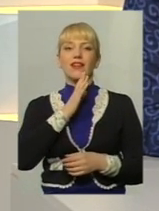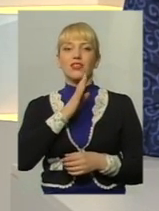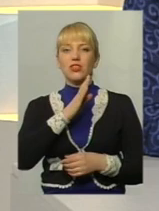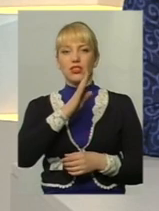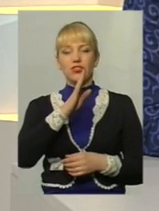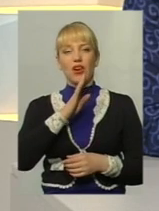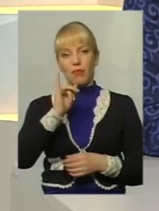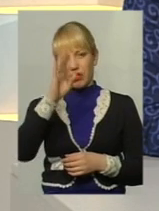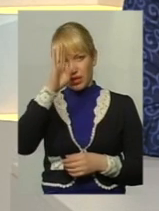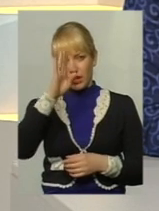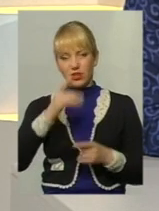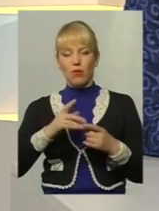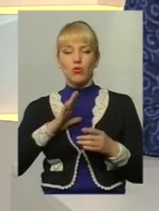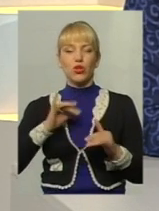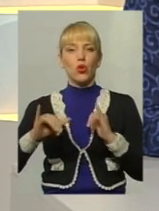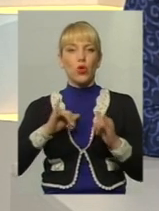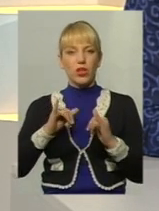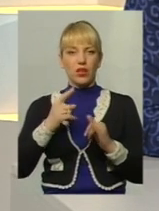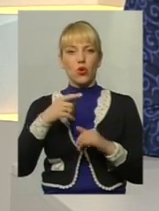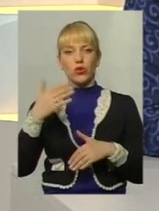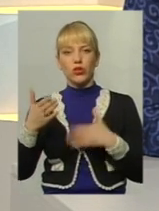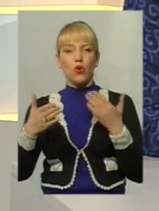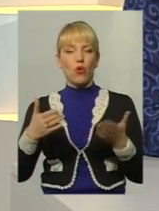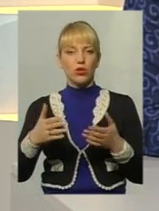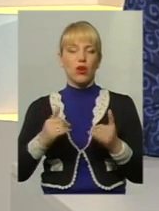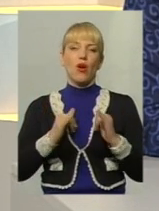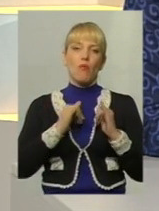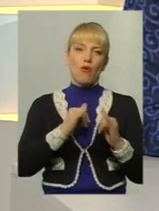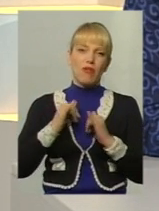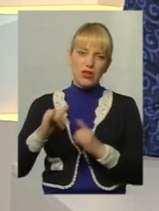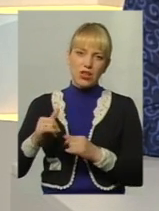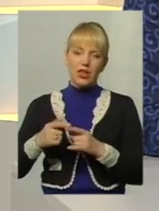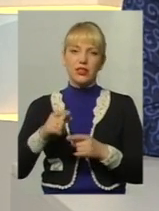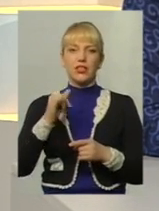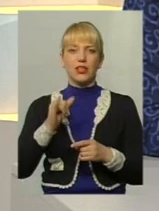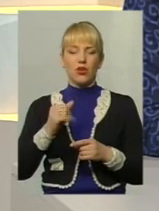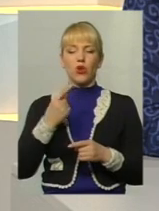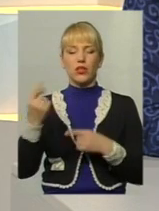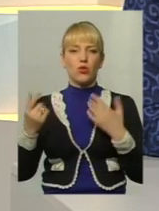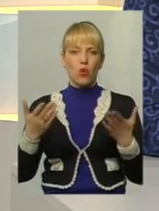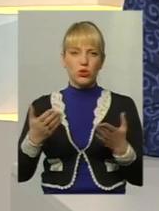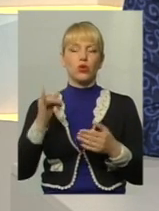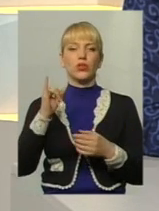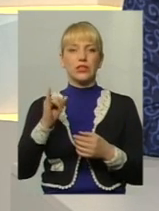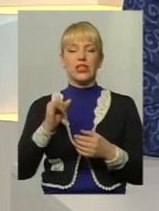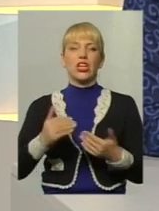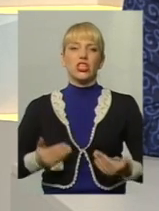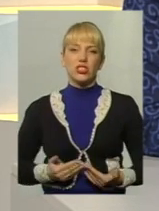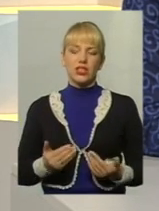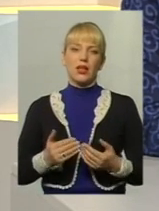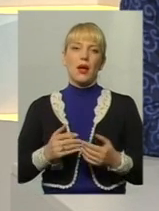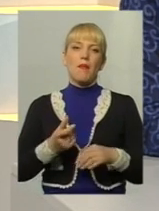бути толерантними один до одного, поважати права один одного і жити